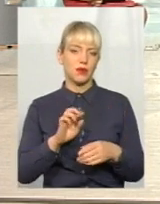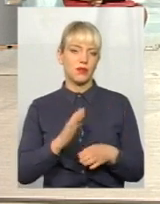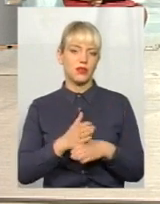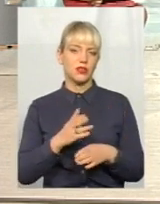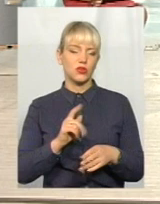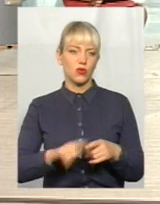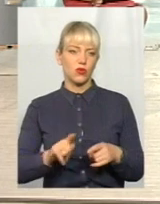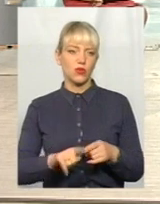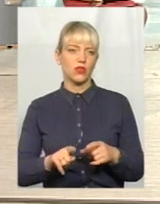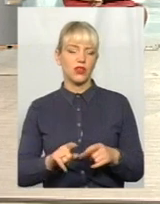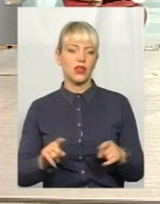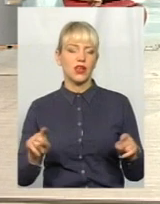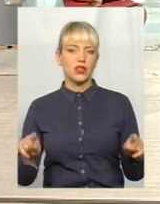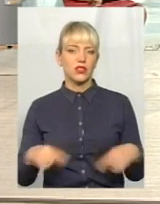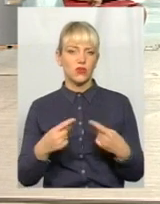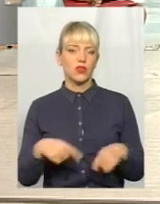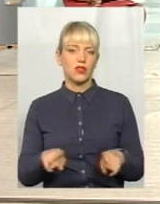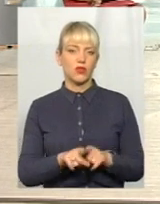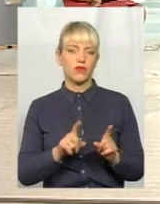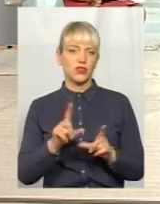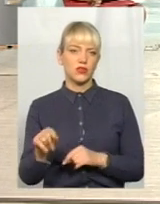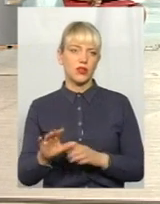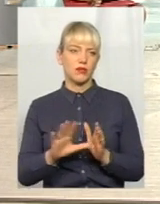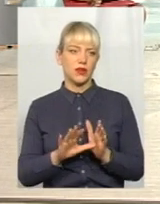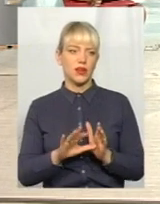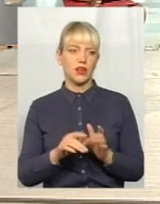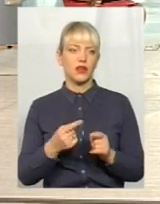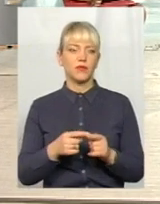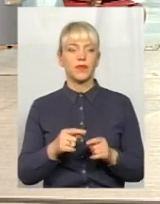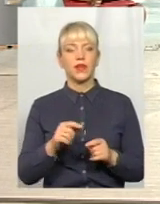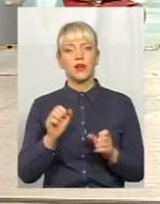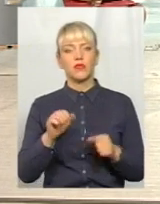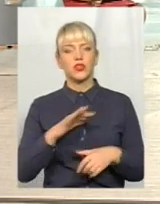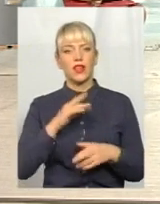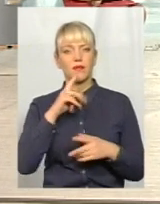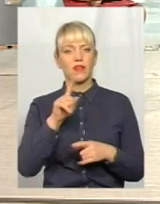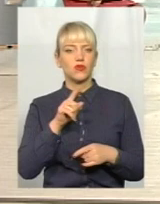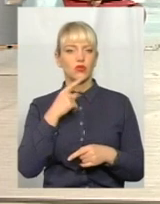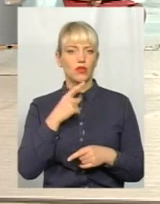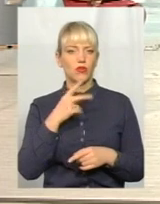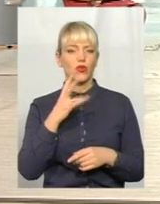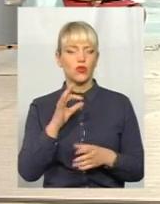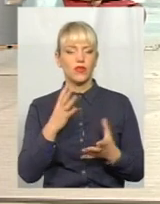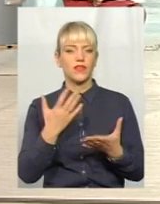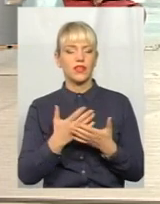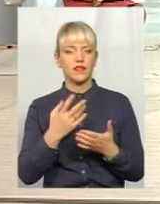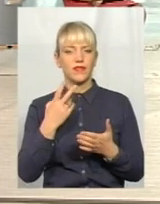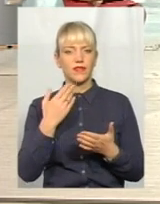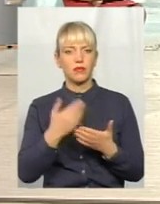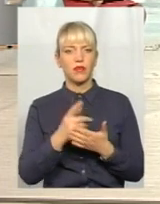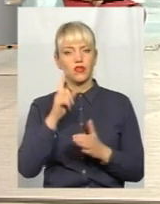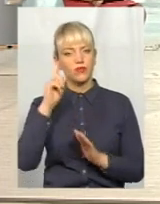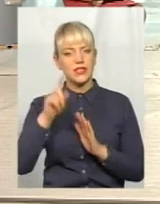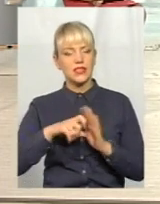виїзної бригади. Скажіть, це, напевно, трошки неправильно, але, ну, от, щоб знати, який взагалі є на це, ну,